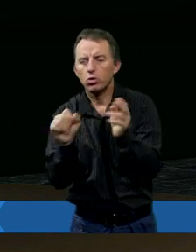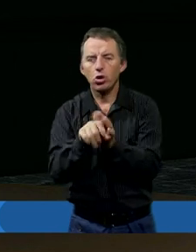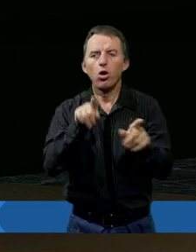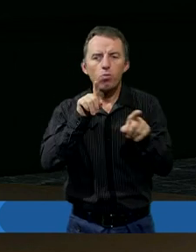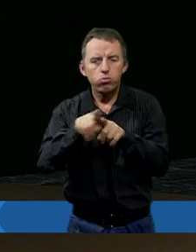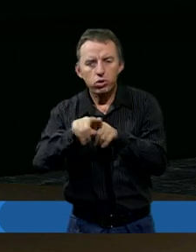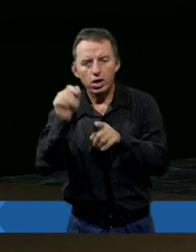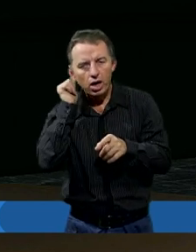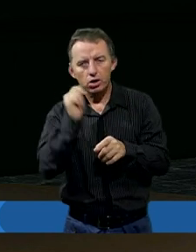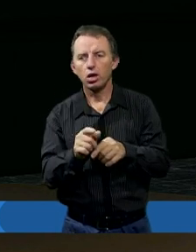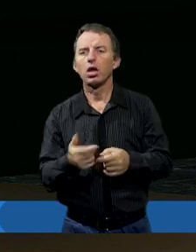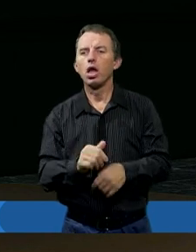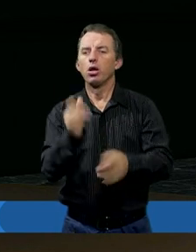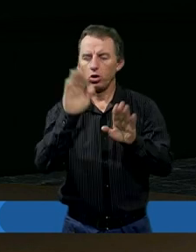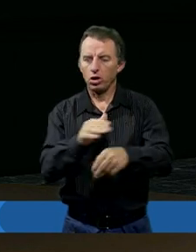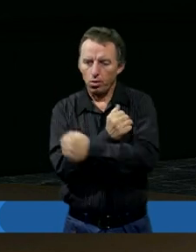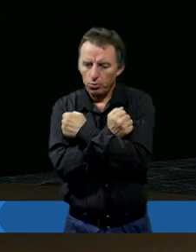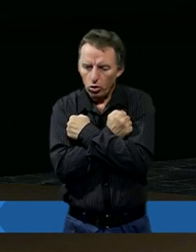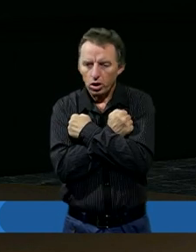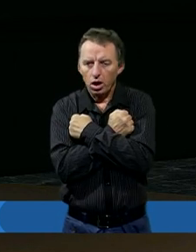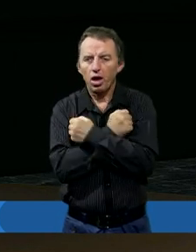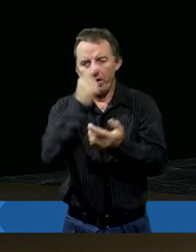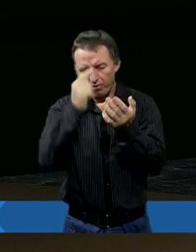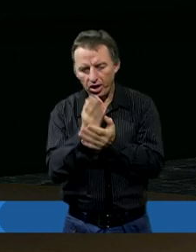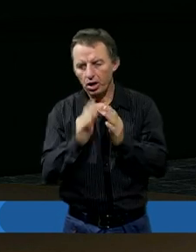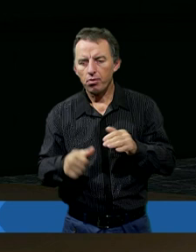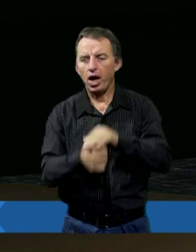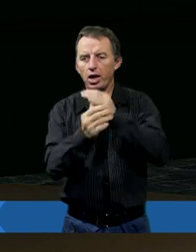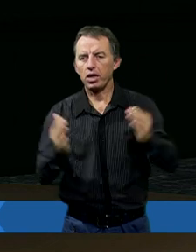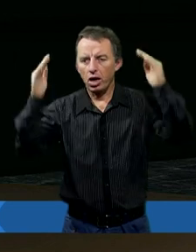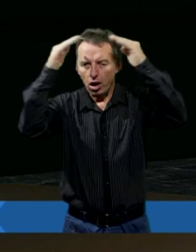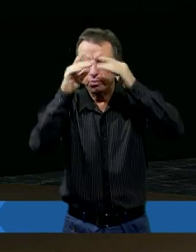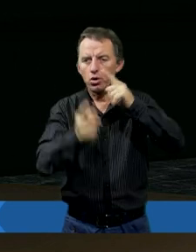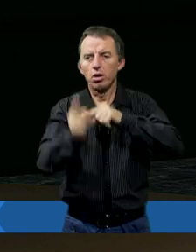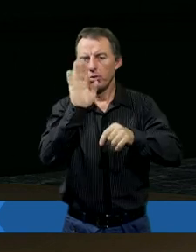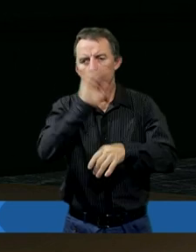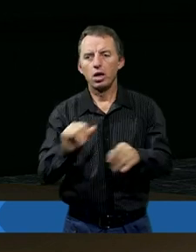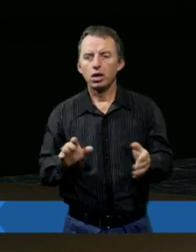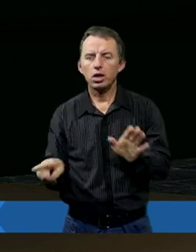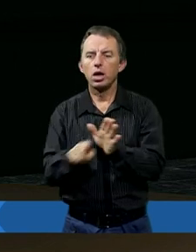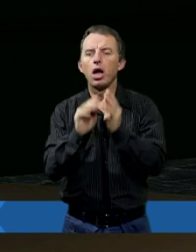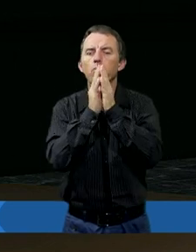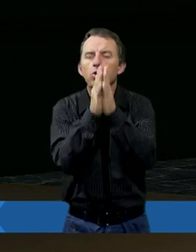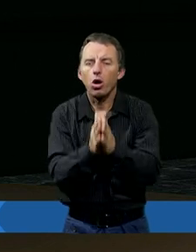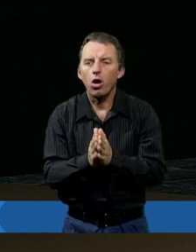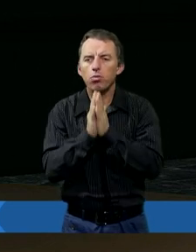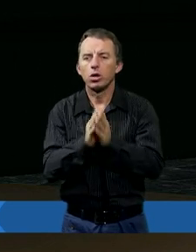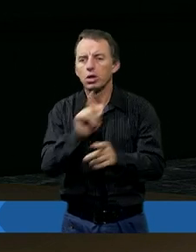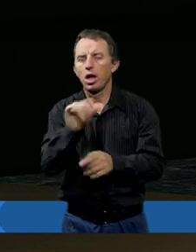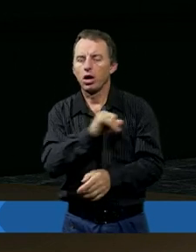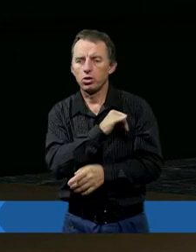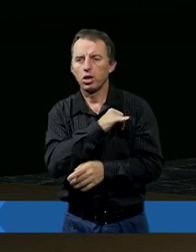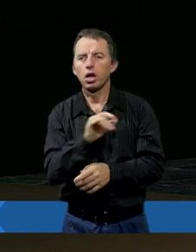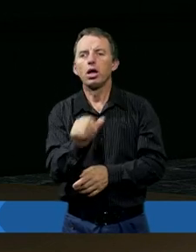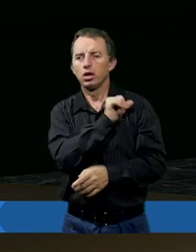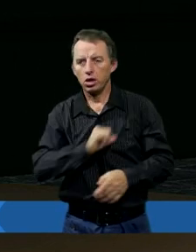braci, aby mógł zostać miłosiernym i wiernym arcykapłanem przed Bogiem dla przebłagania za grzechy ludu,